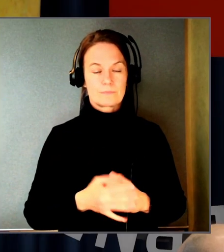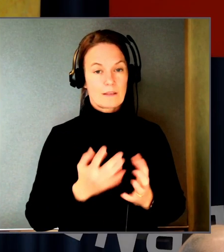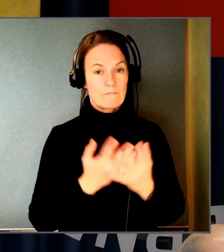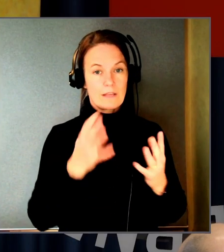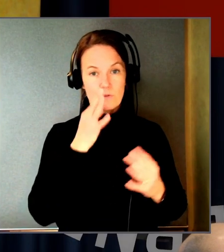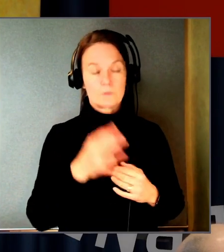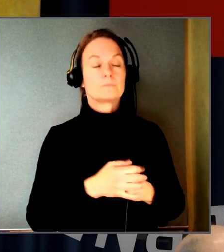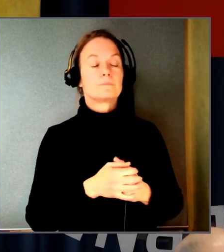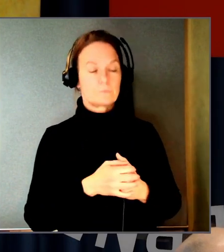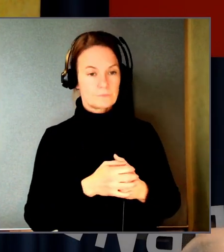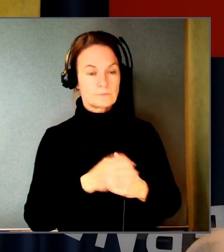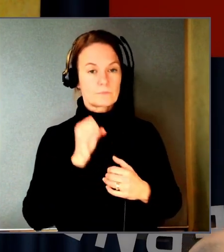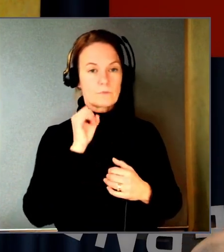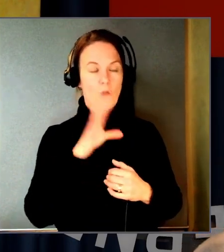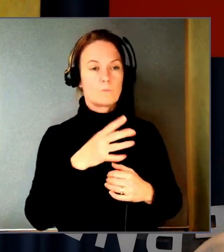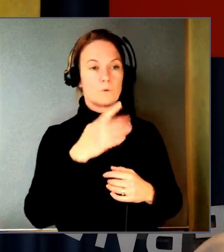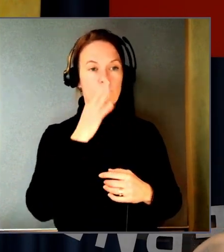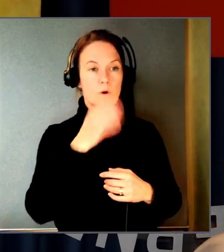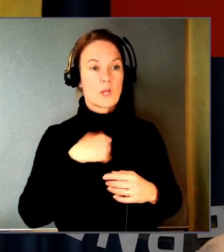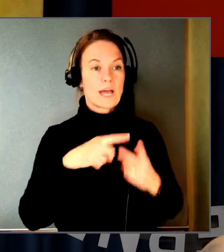Om du säger så repeterar jag mycket.